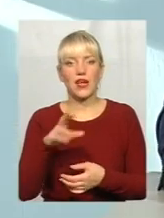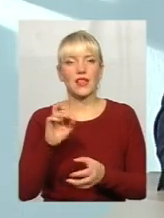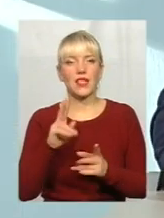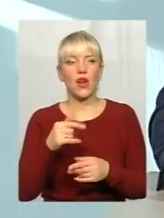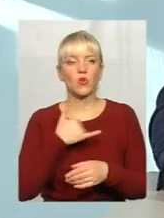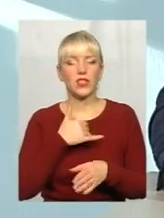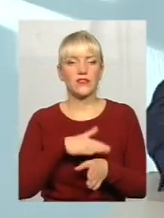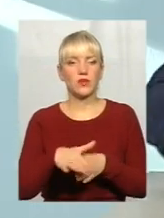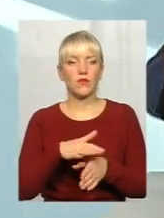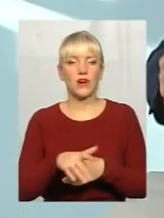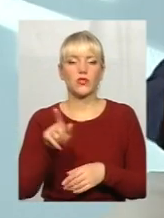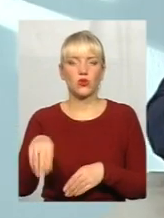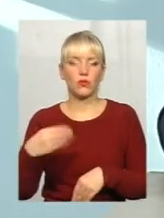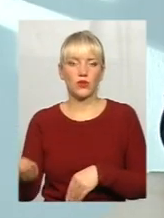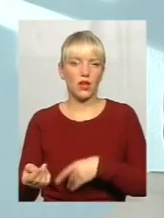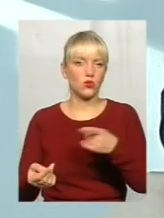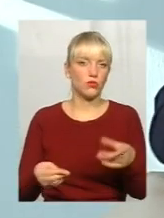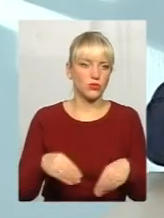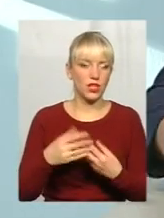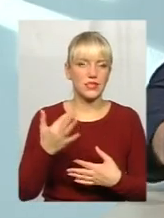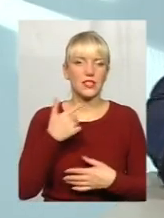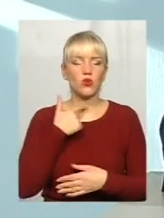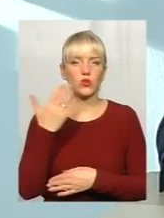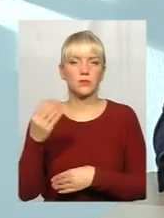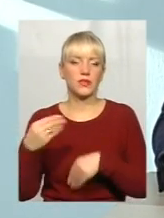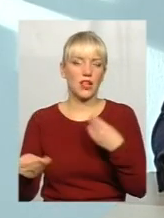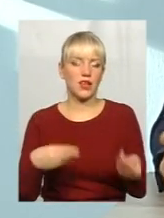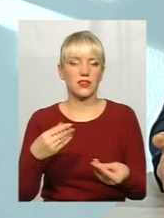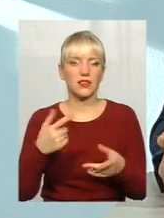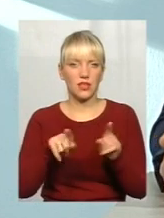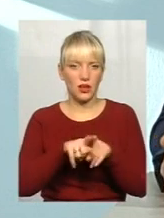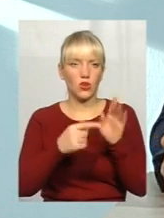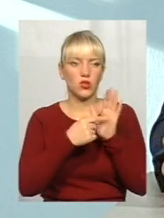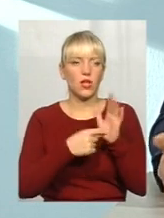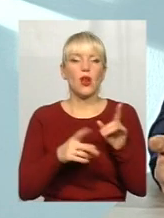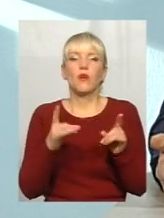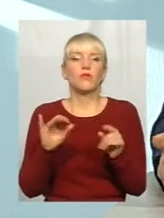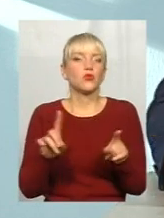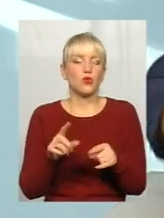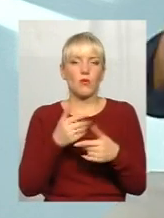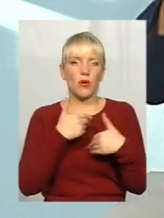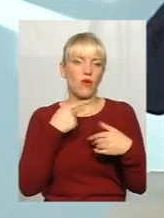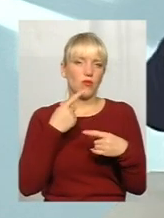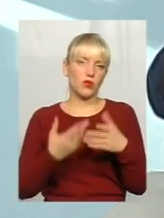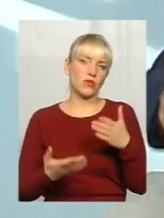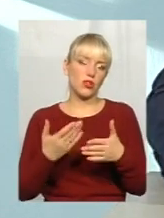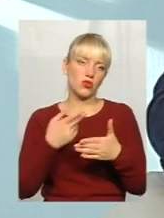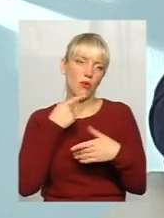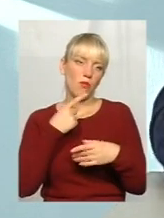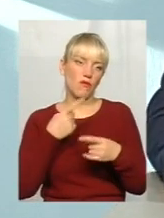відбувається? Тому дали, тому дали. Скільки голосів треба дали, так розділили. Ну, про що ми говоримо? Ми сьогодні, якщо візьмемо